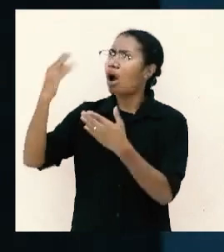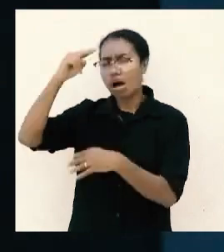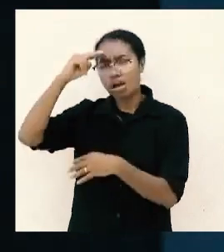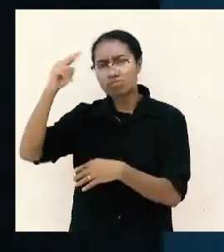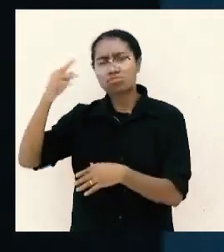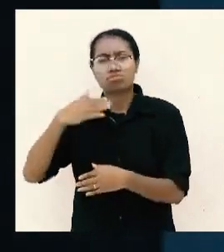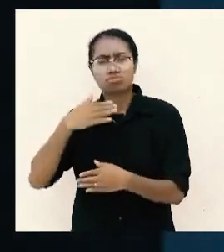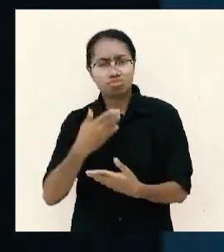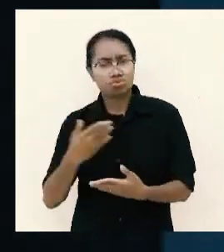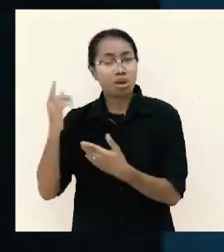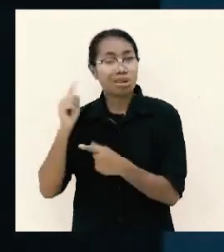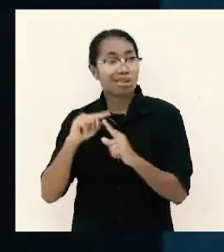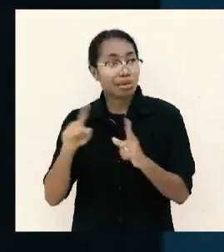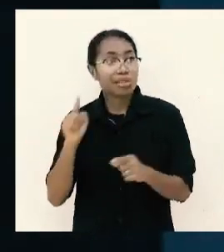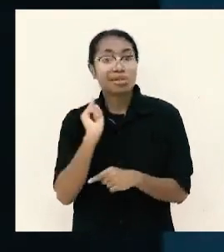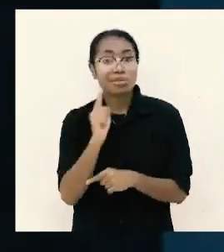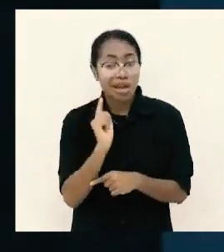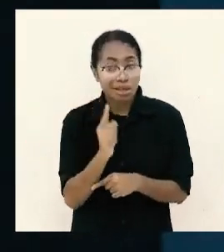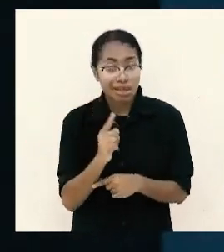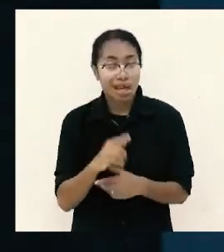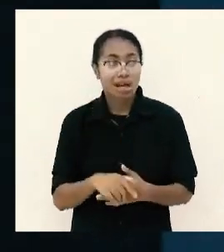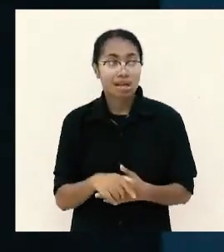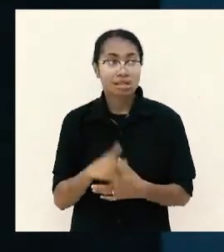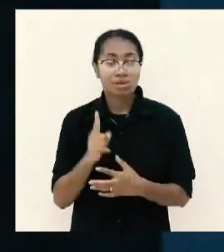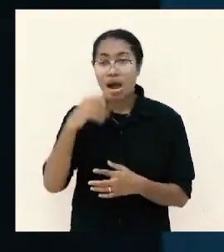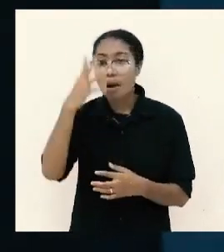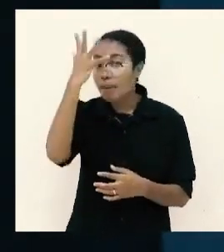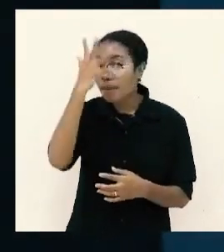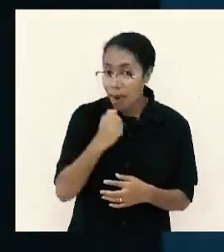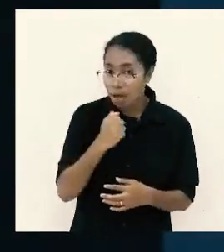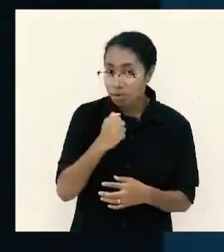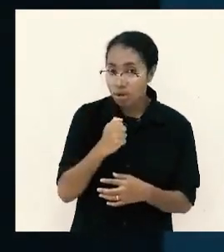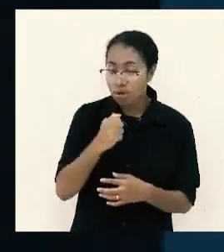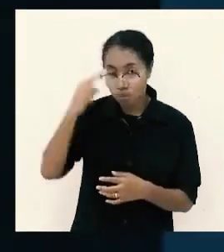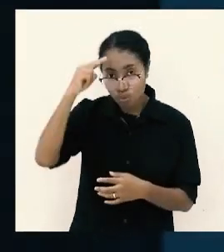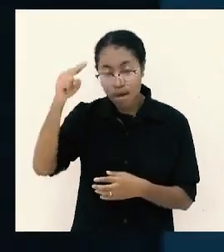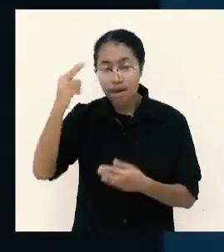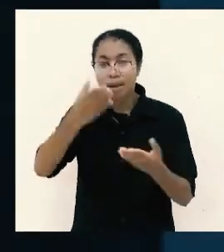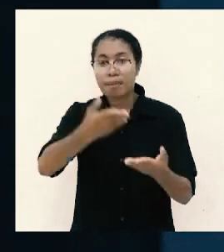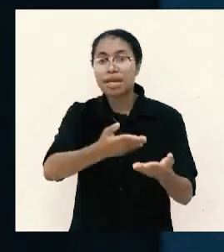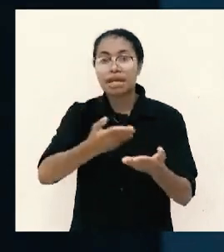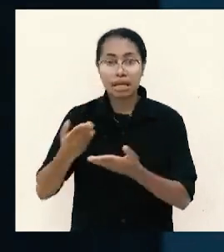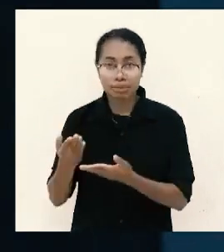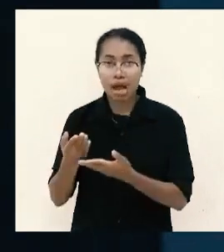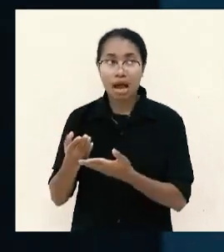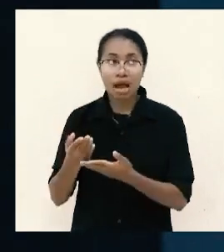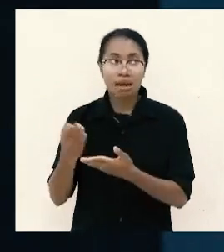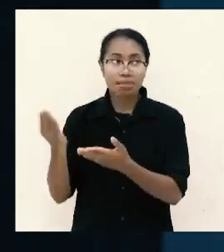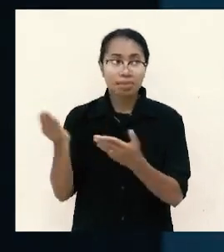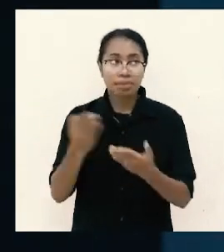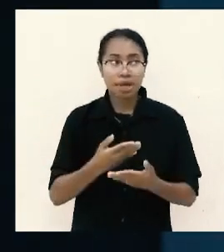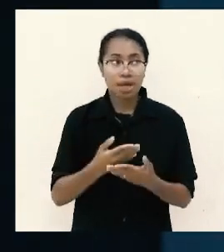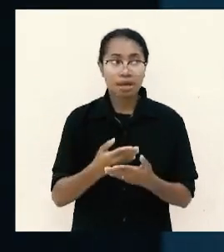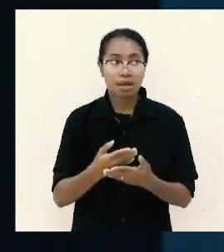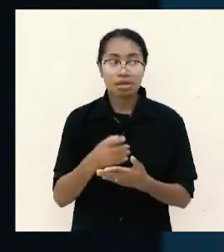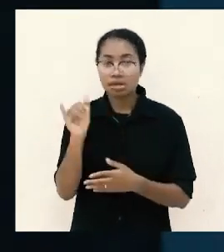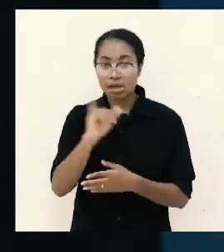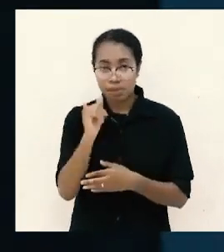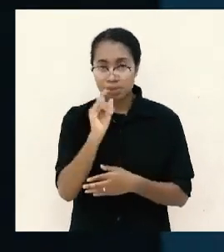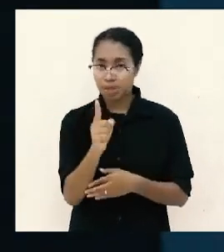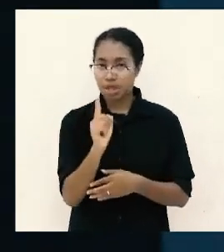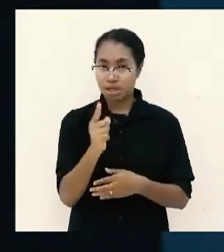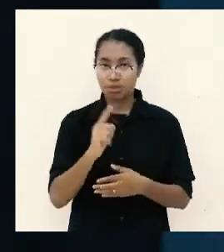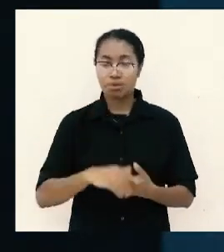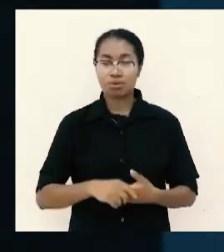Tuhan tapi sebenarnya sedang mempermalukan Tuhan dengan menerima pemberian seperti itu